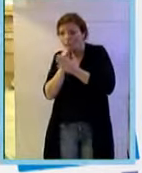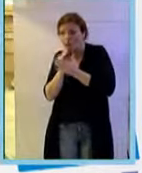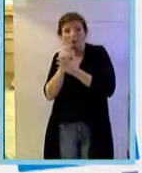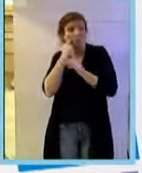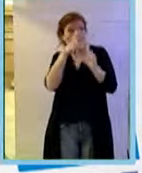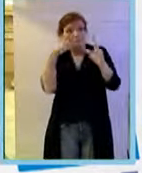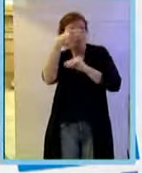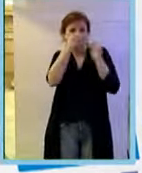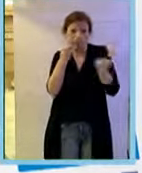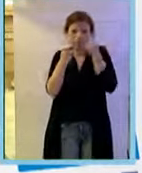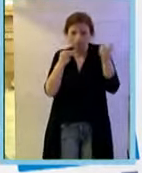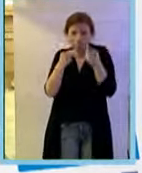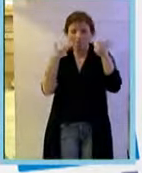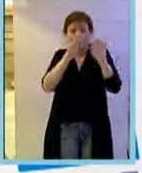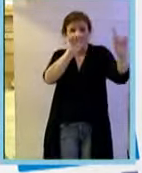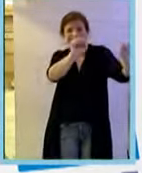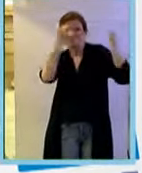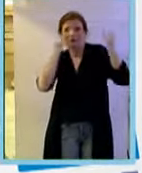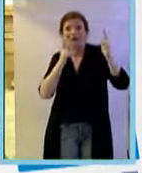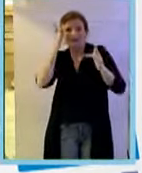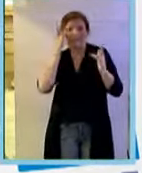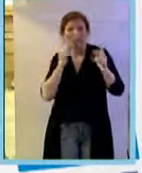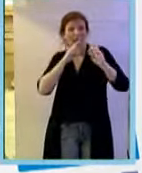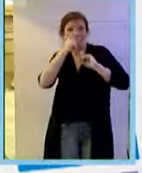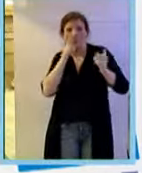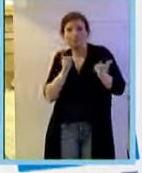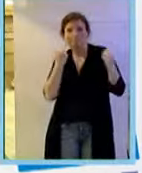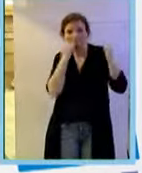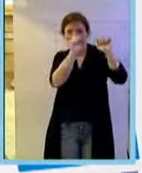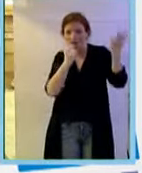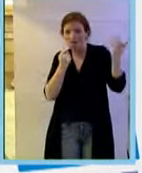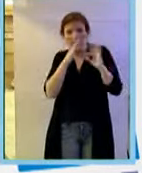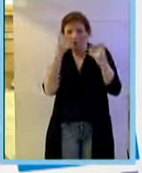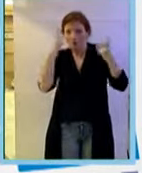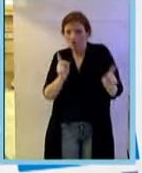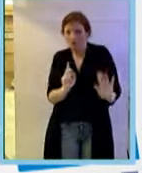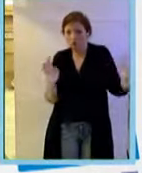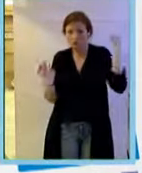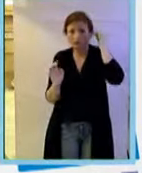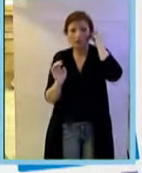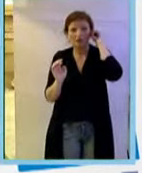'essere umano perché ovviamente questo induce una risposta immunitaria fortissima per cui questo